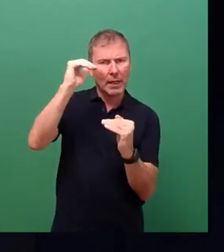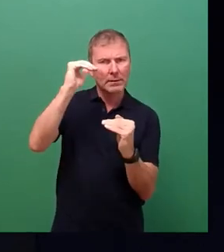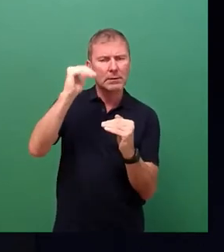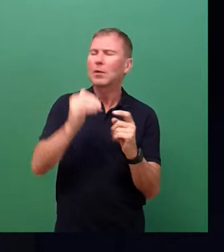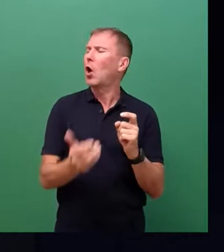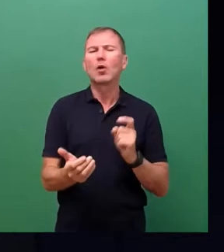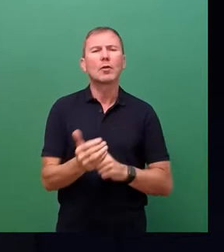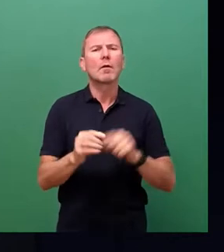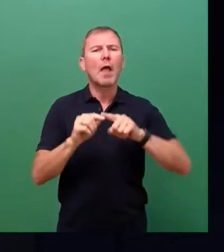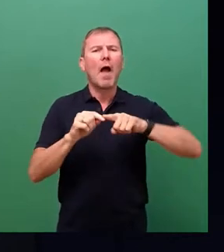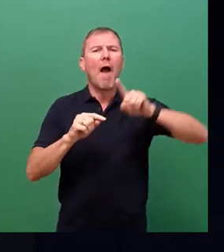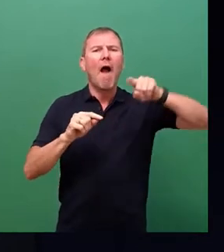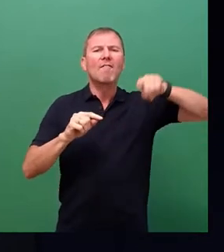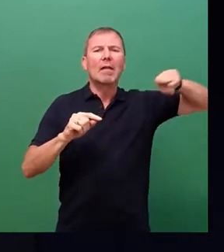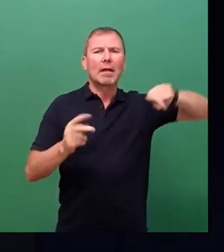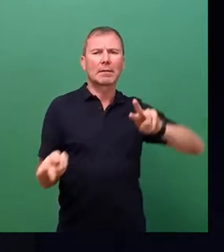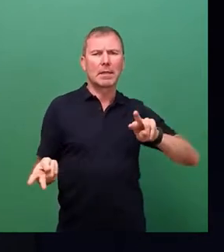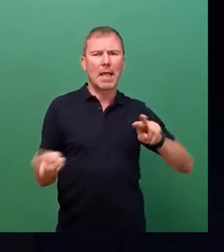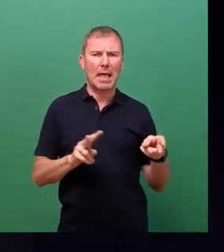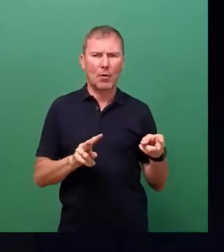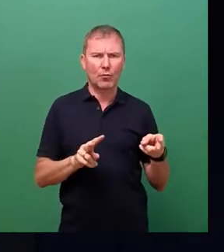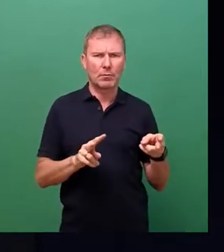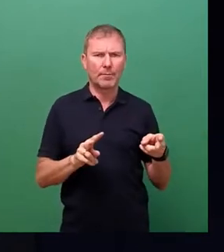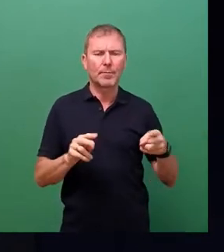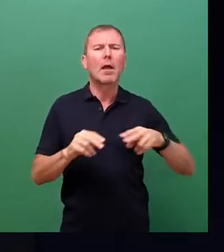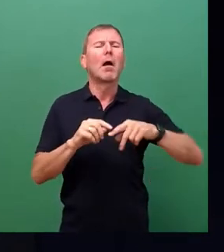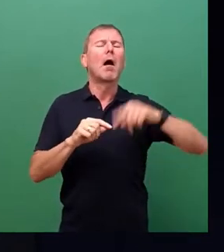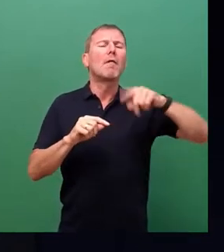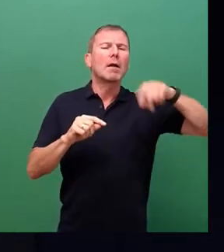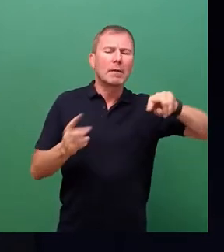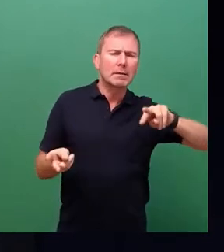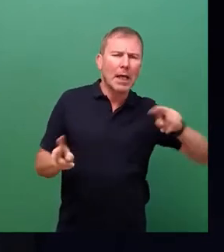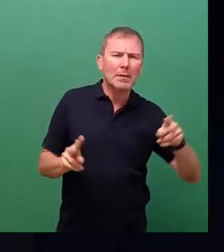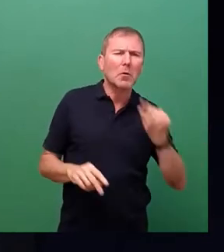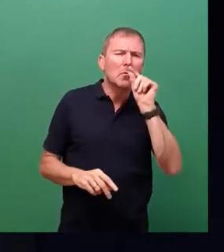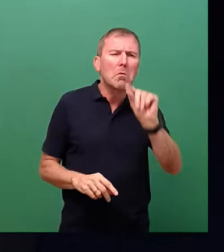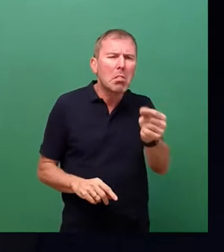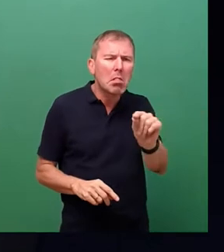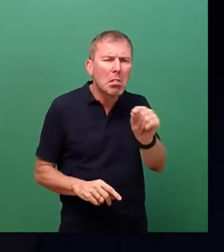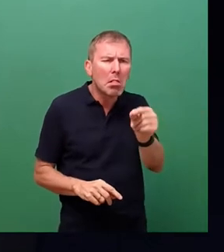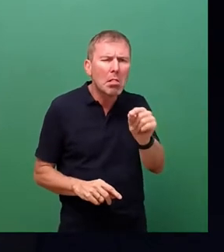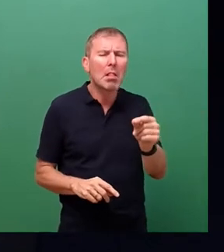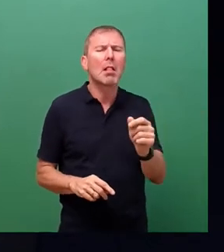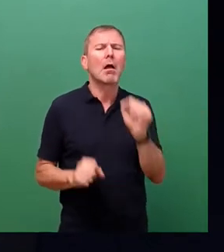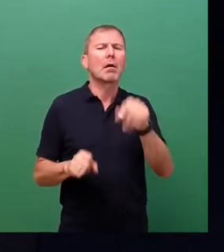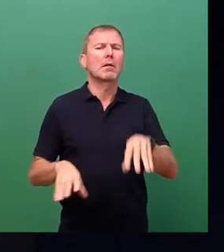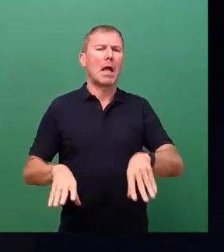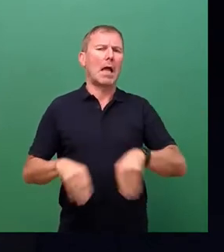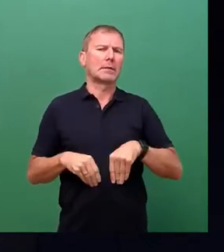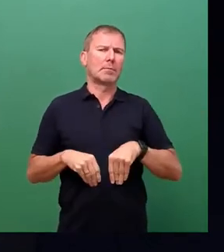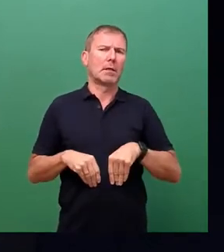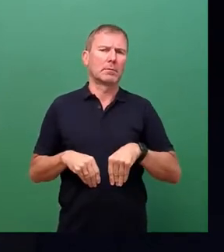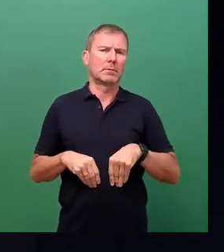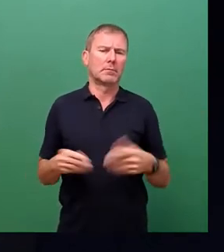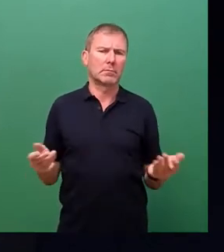Frequenz. Diese Abweichungen, die sind nur in sehr kleinem Umfang überhaupt tolerabel. Und